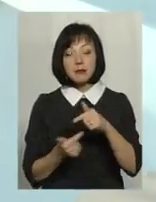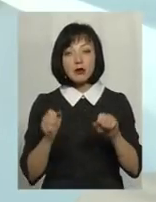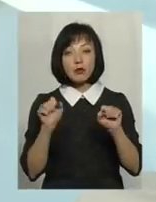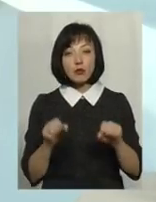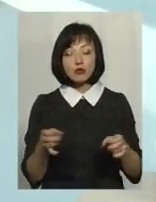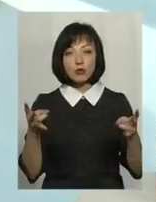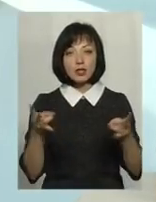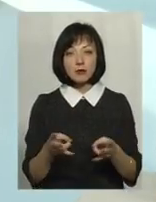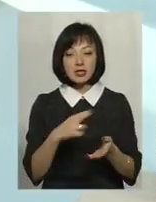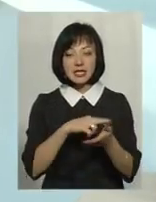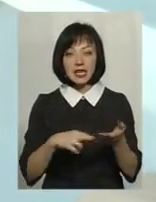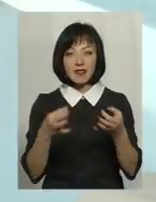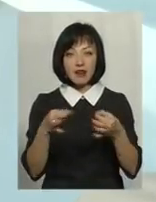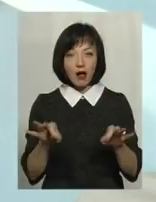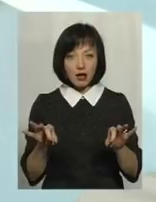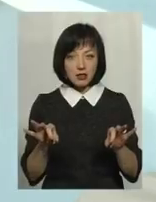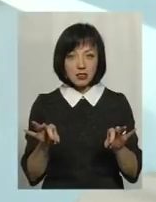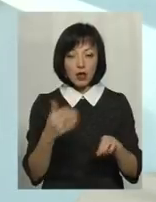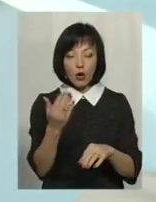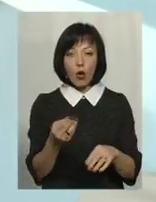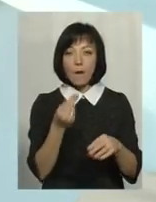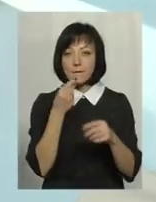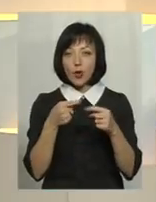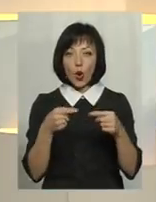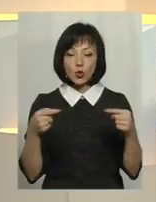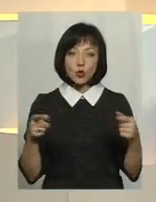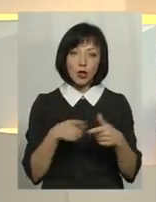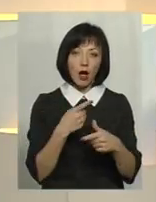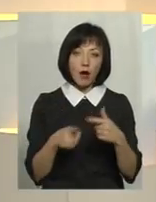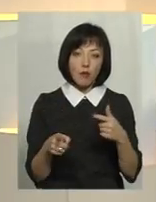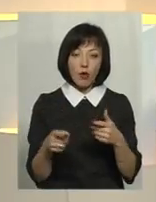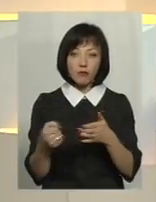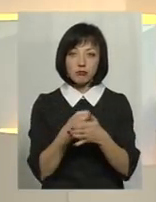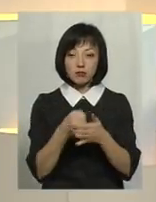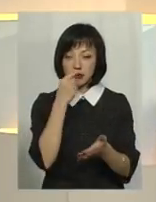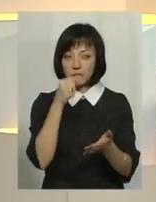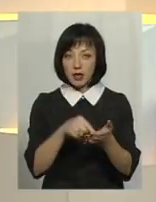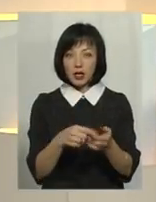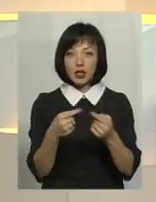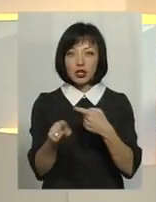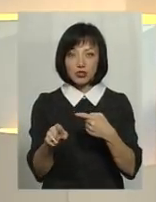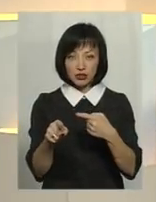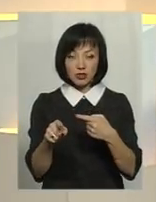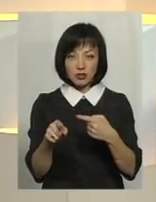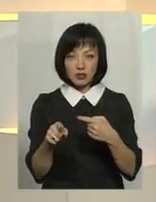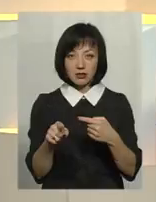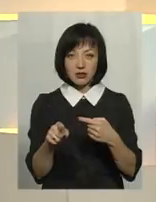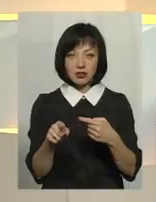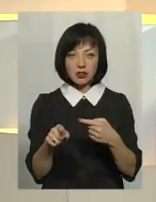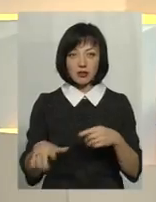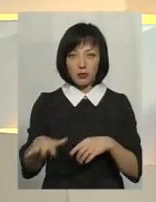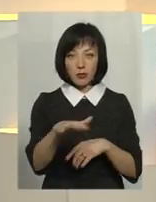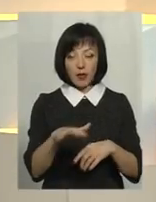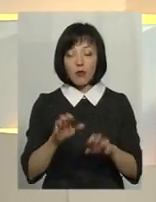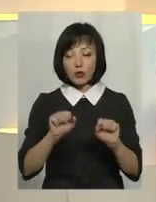потрібна сертифікація його продукту чи виведення його продукту в інші якісь рамки стандарту. Також ми зможемо це